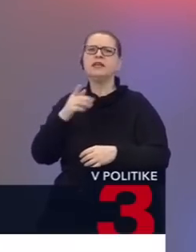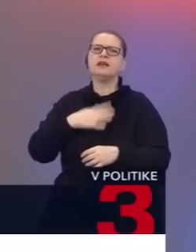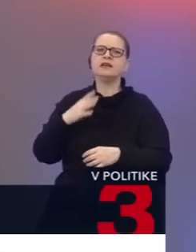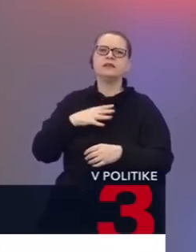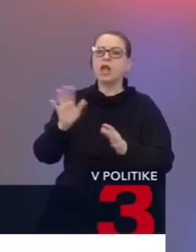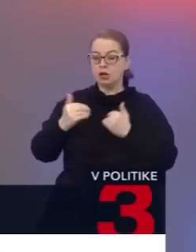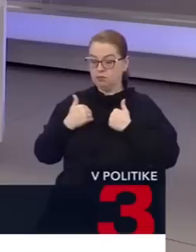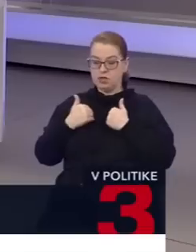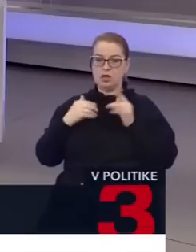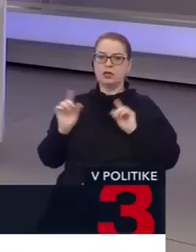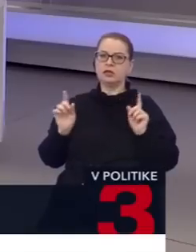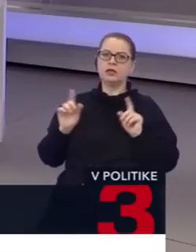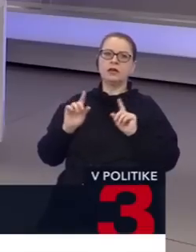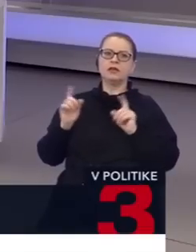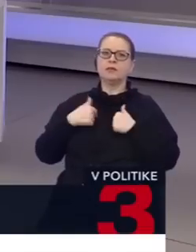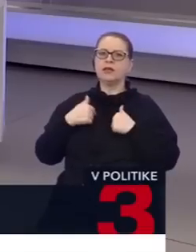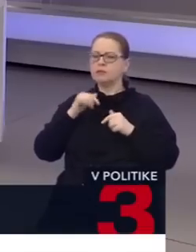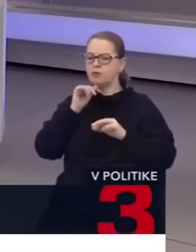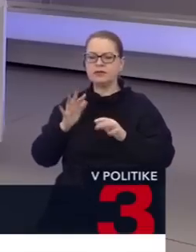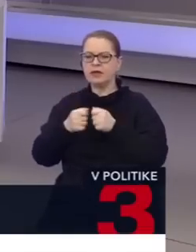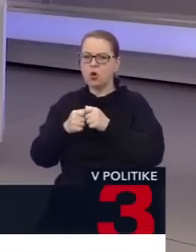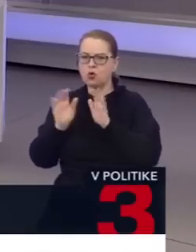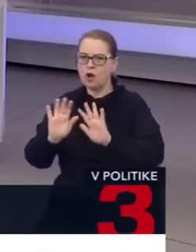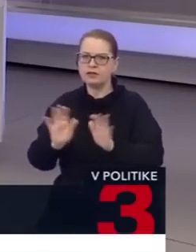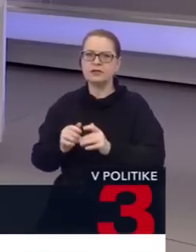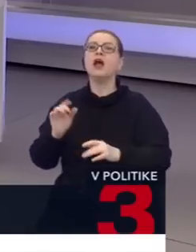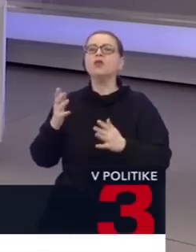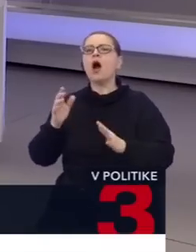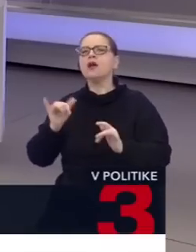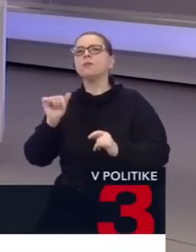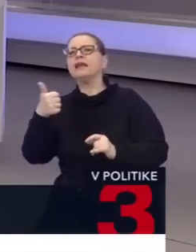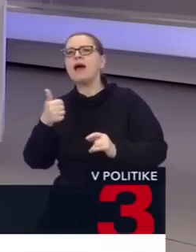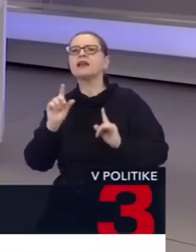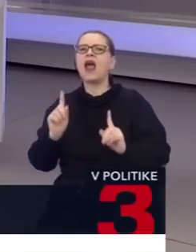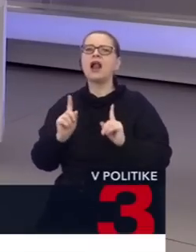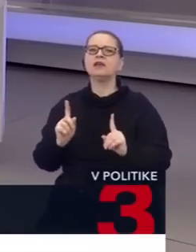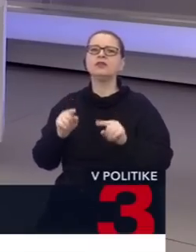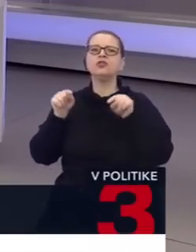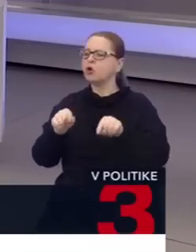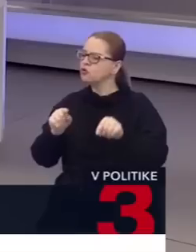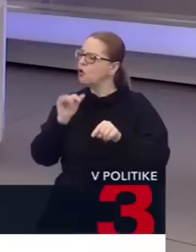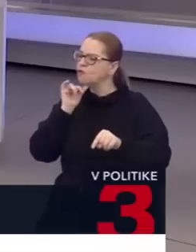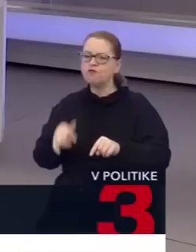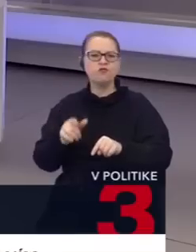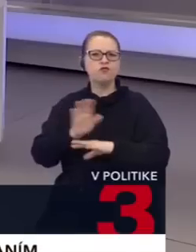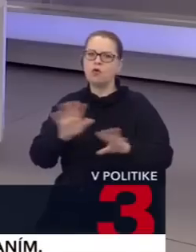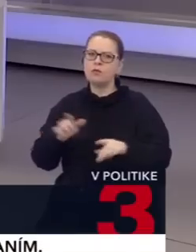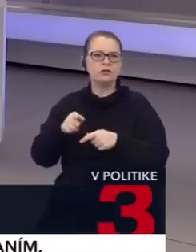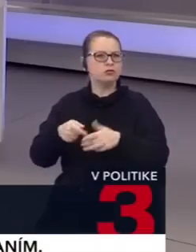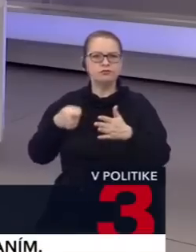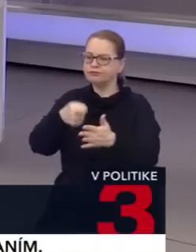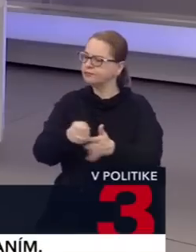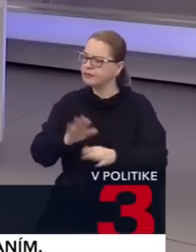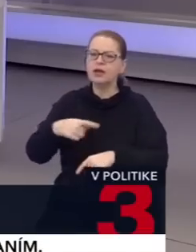koalíciu. Nie, nie, nie, vôbec, vôbec. Akože primárne áno, ale toto vôbec, tento parametre tam do toho nedávajme. Vy